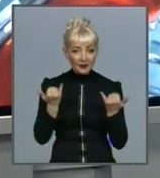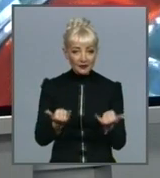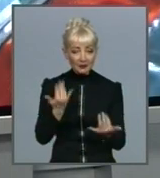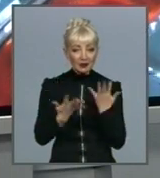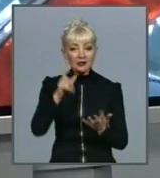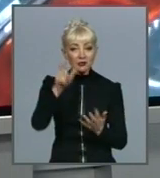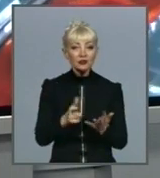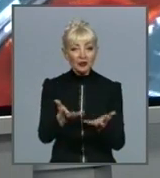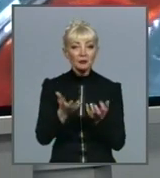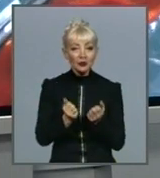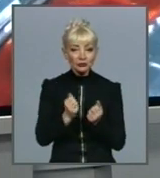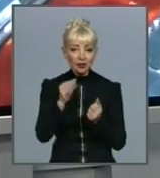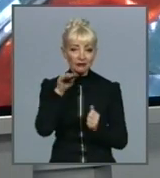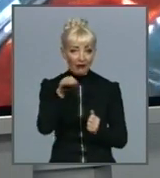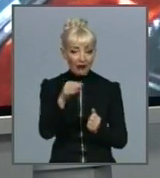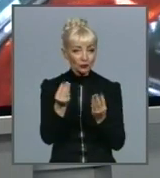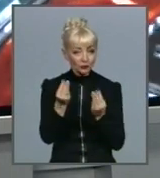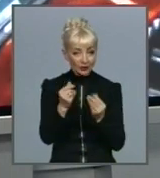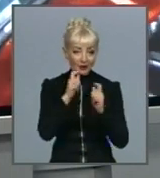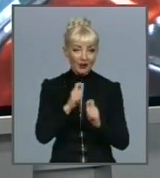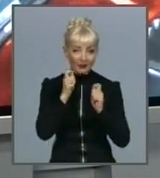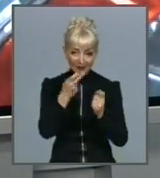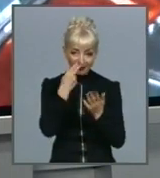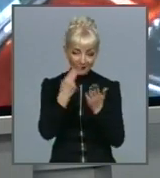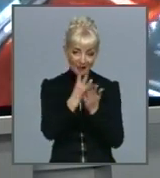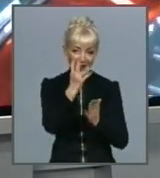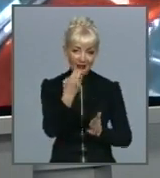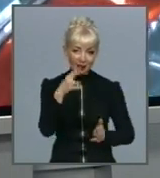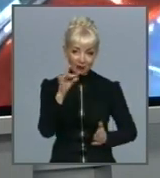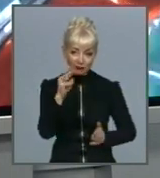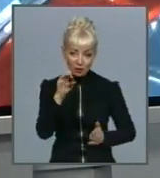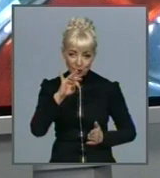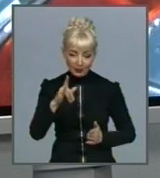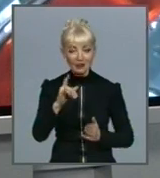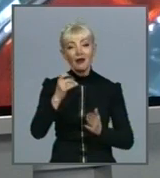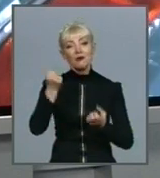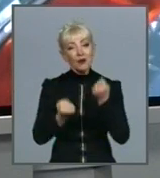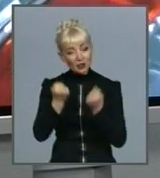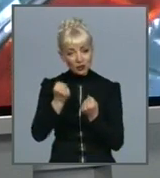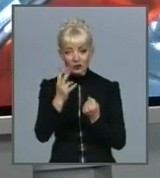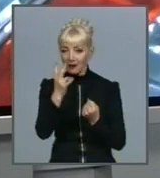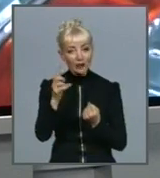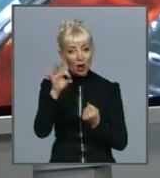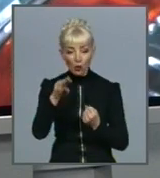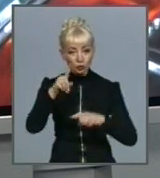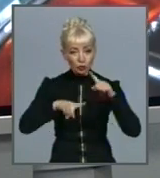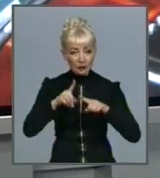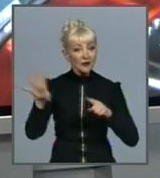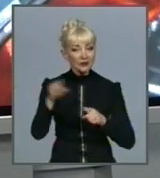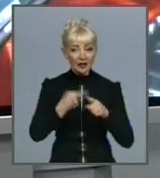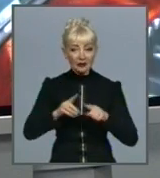на картку гроші подарунки в вигляді нерухомості та автівки не від родичів, то до 1 травня всі ці доходи потрібно вказати податковій